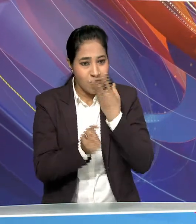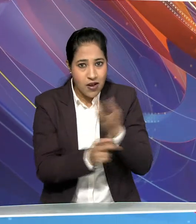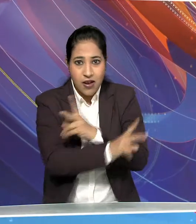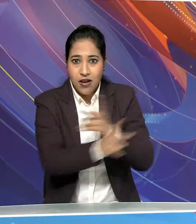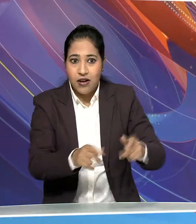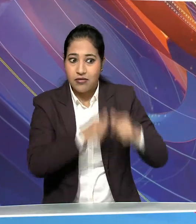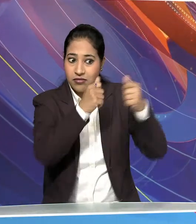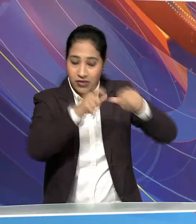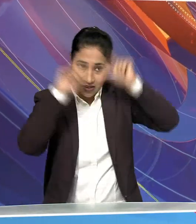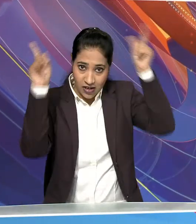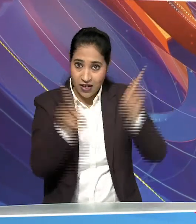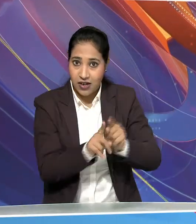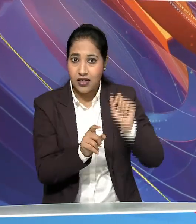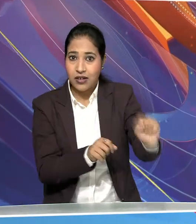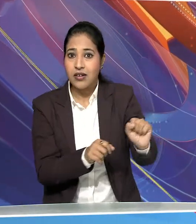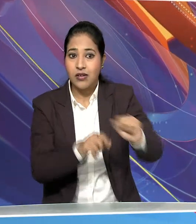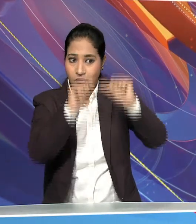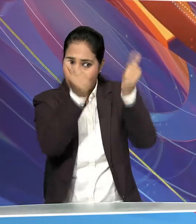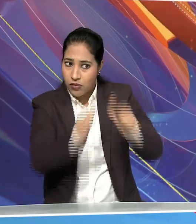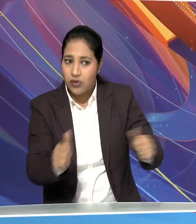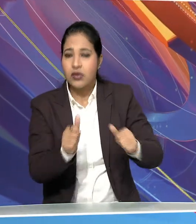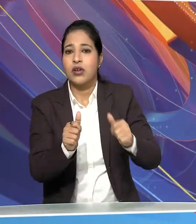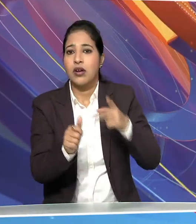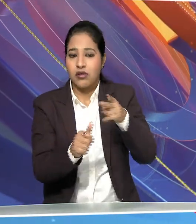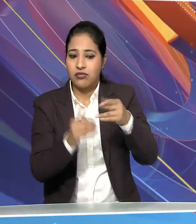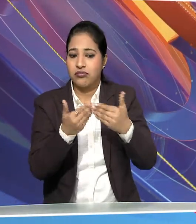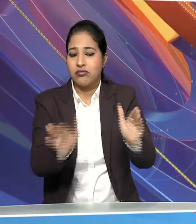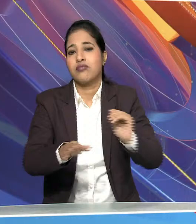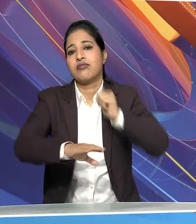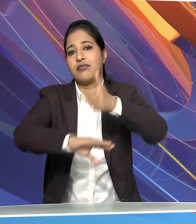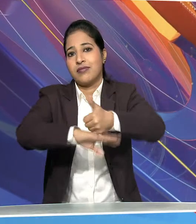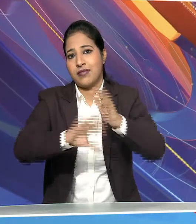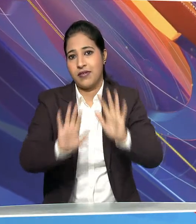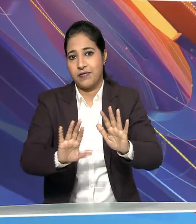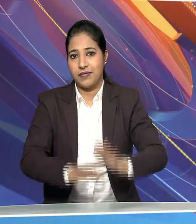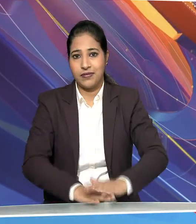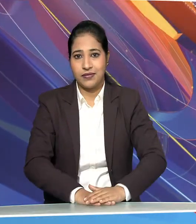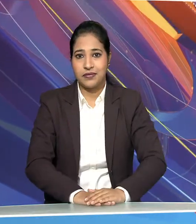राश्ट्री समारक के मॉडल का भी अनावरन किया जाएगा